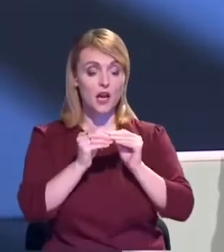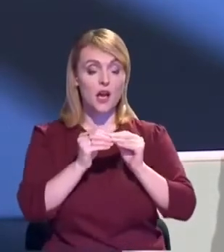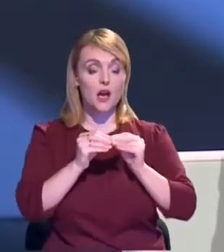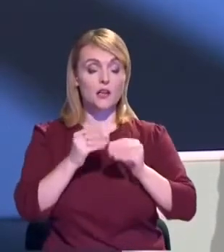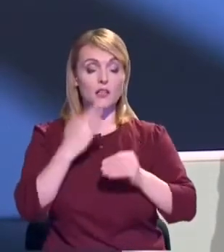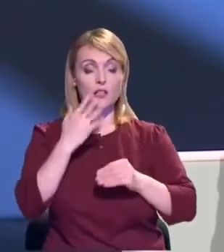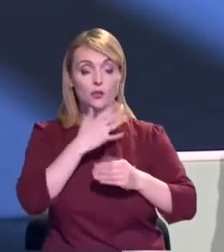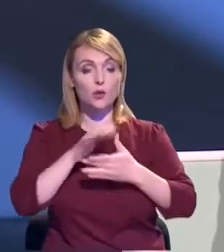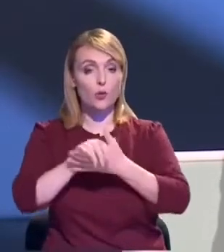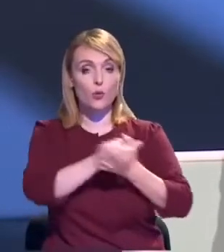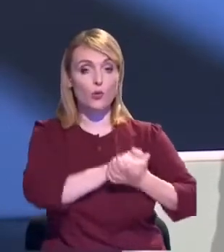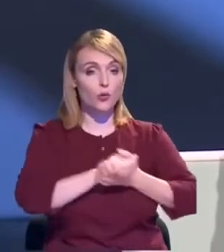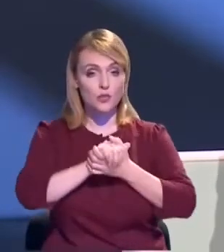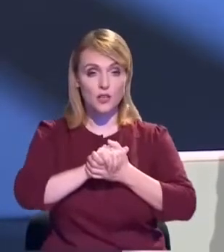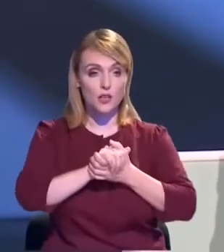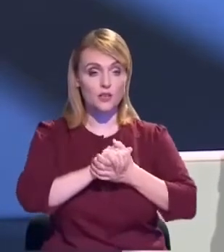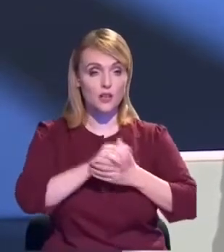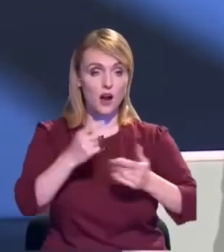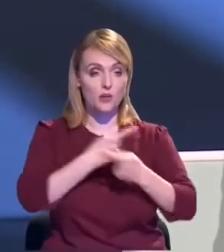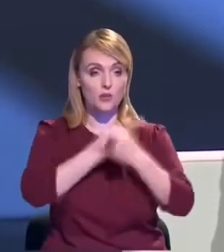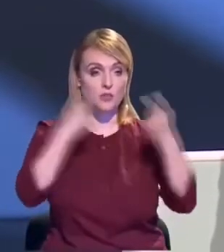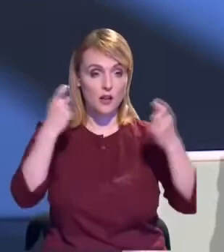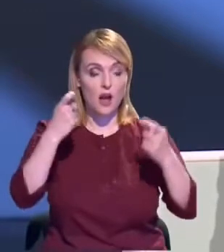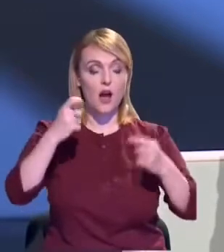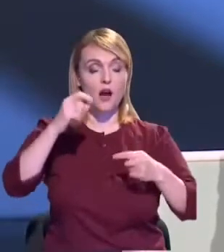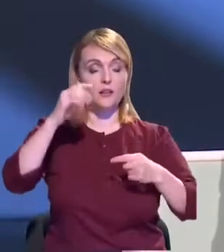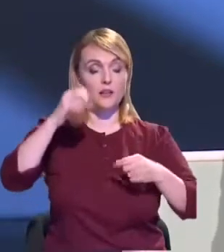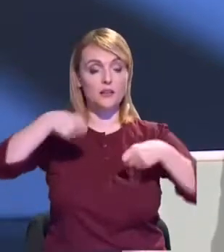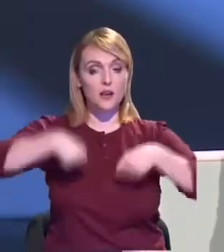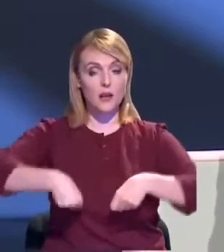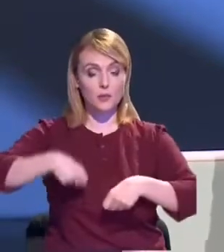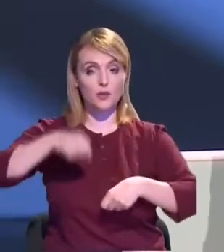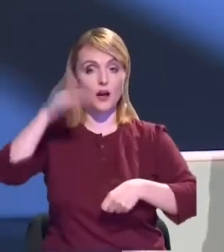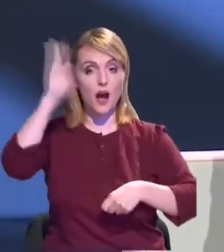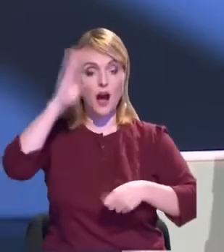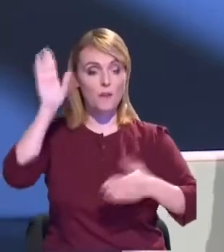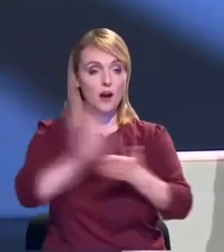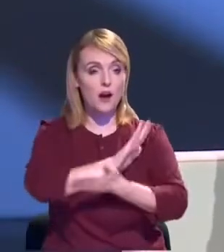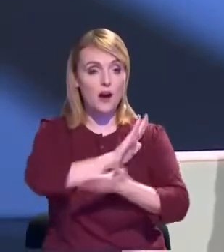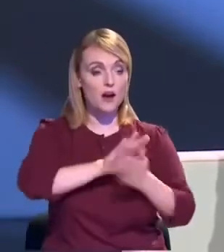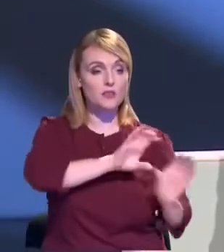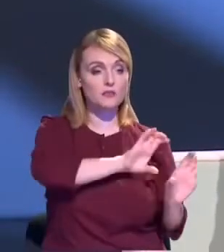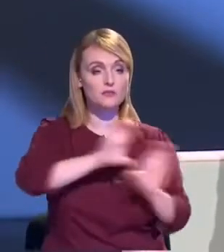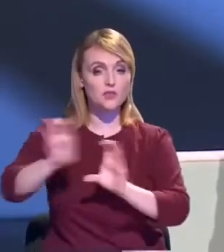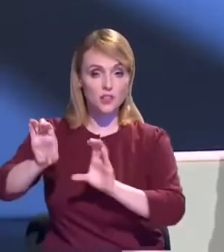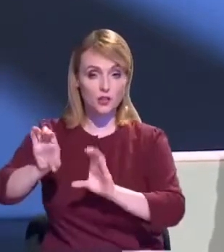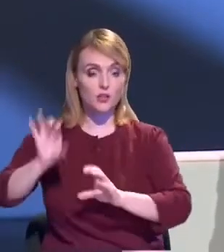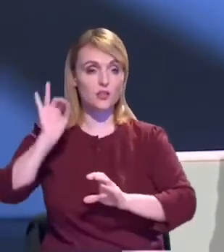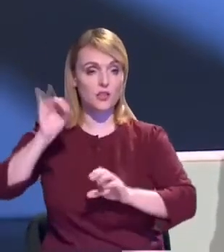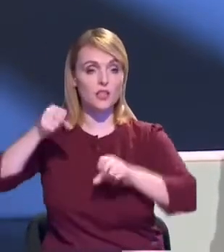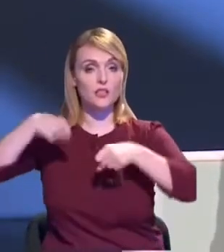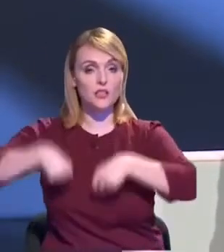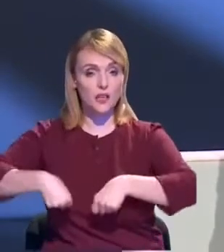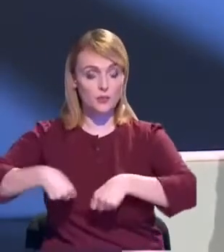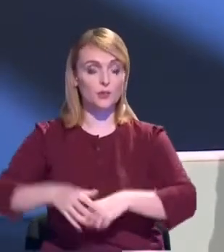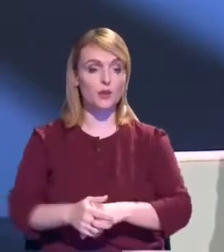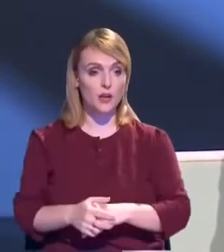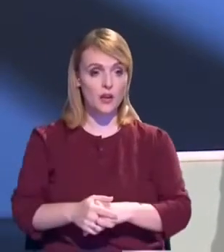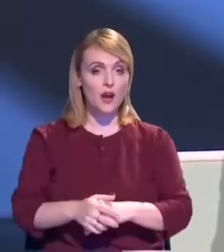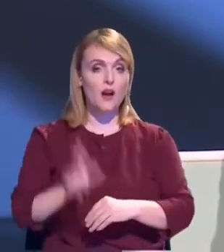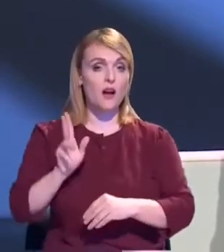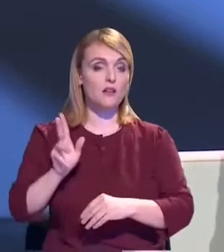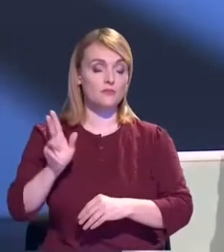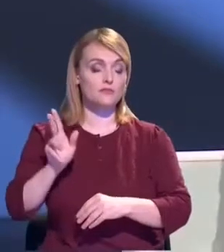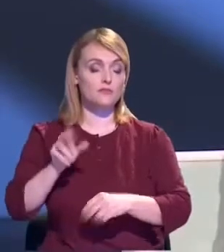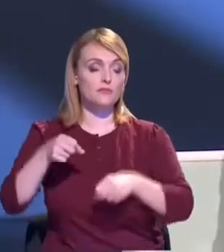Unite au declarat dreptul la apă potabilă în condiții de siguranță și dreptul la serviciile de sanitație ca